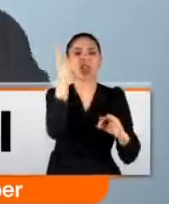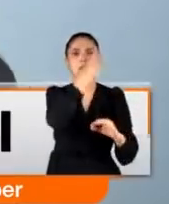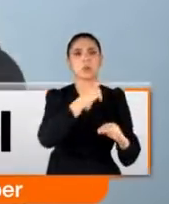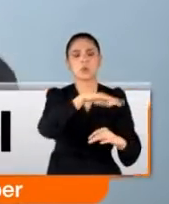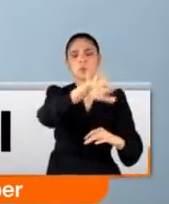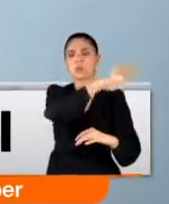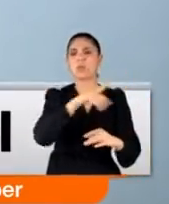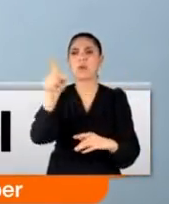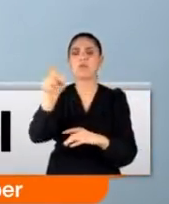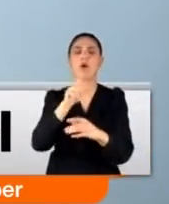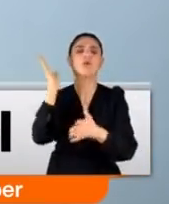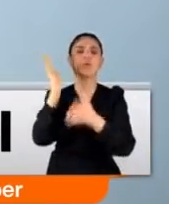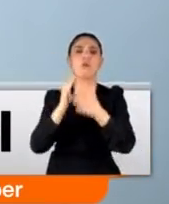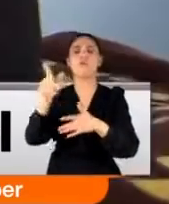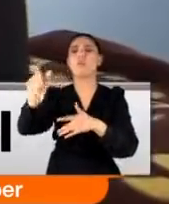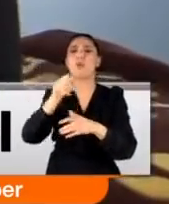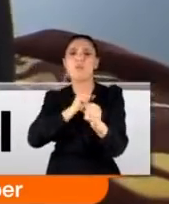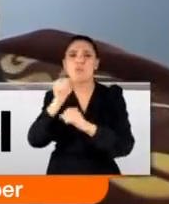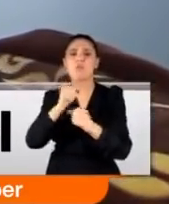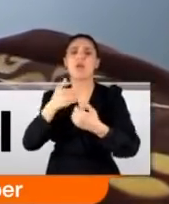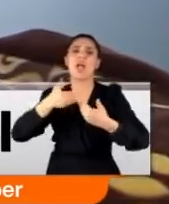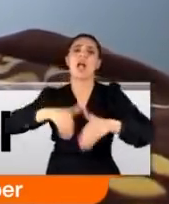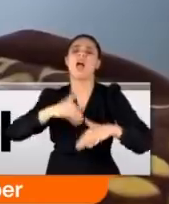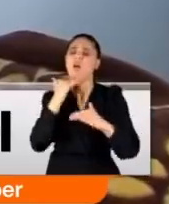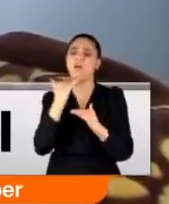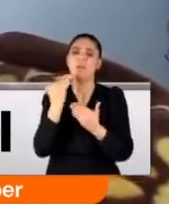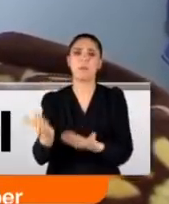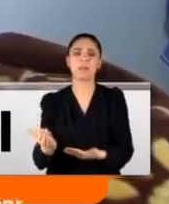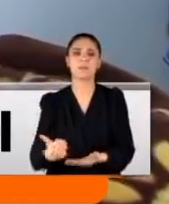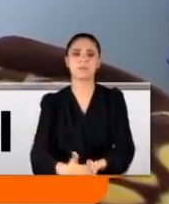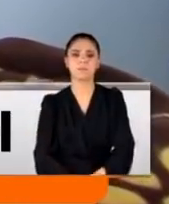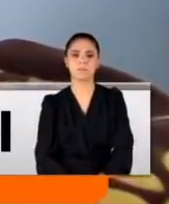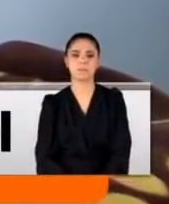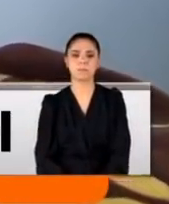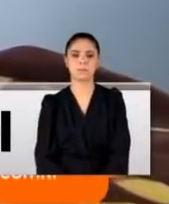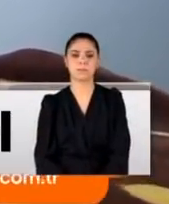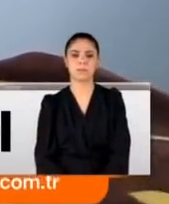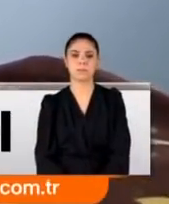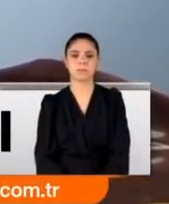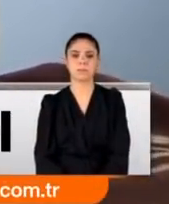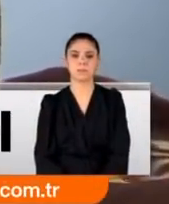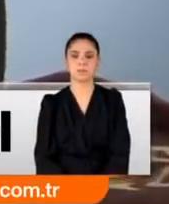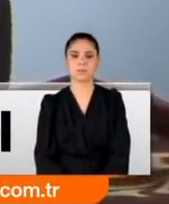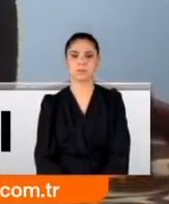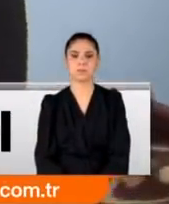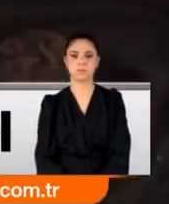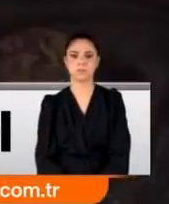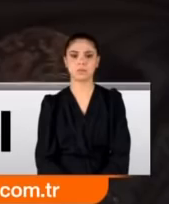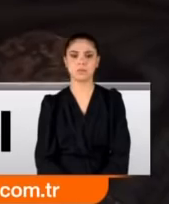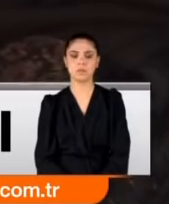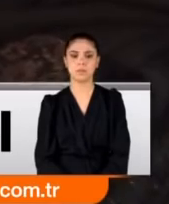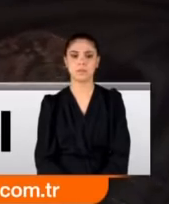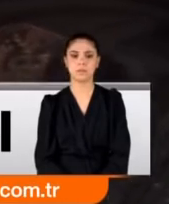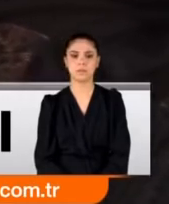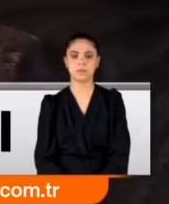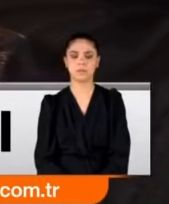Çok direndi ama onlara engel olamadı. İki tane soru soracağım diyeceğim ki benim bu özürlü kardeşime nasıl yaptınız bunu? Kaç